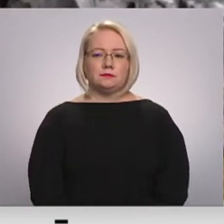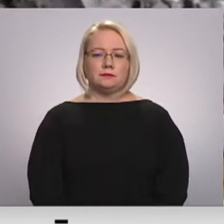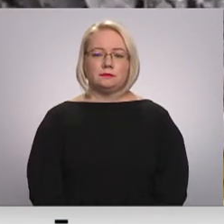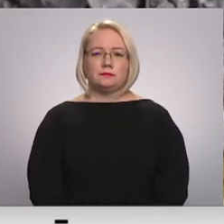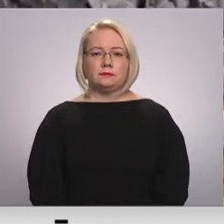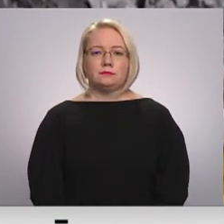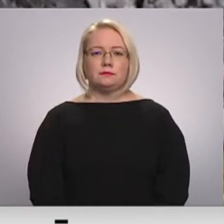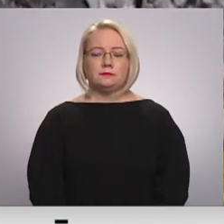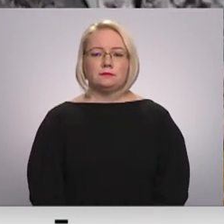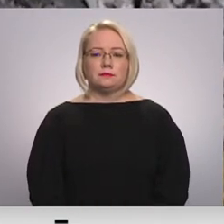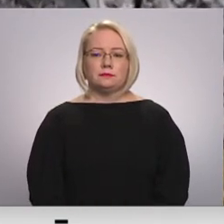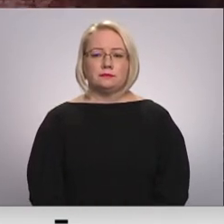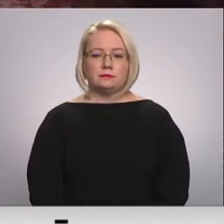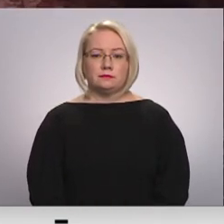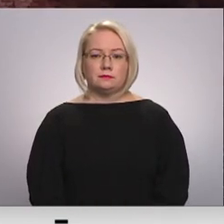Satarbībā Rētēvē.